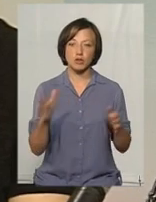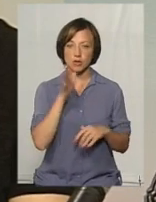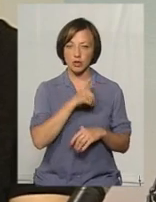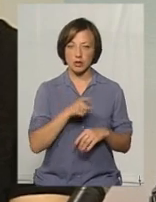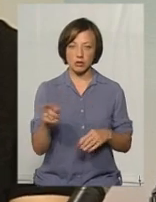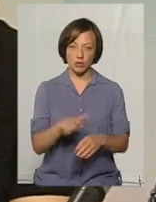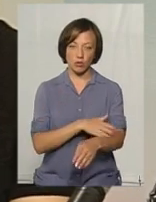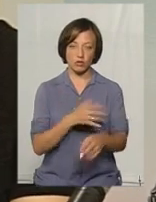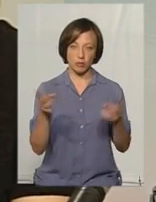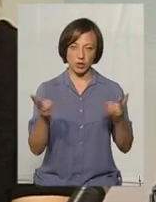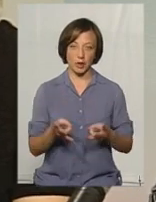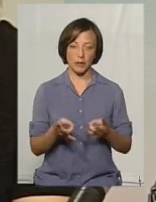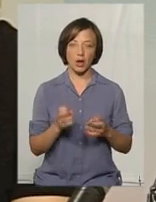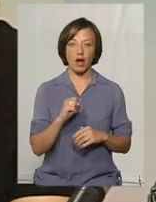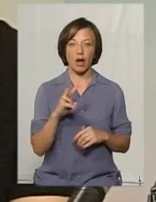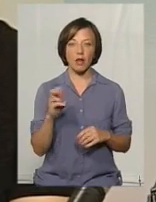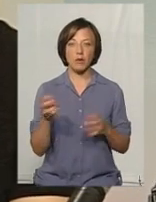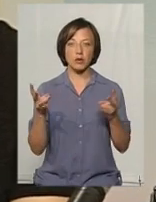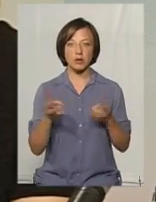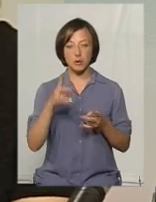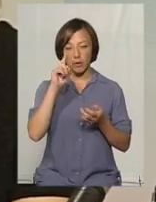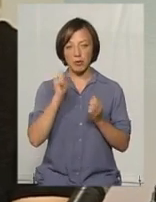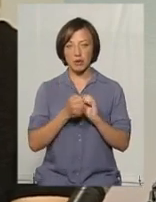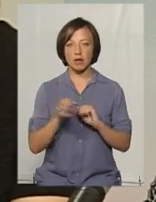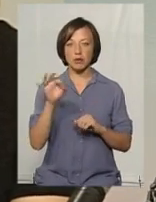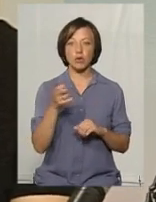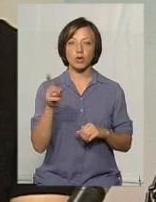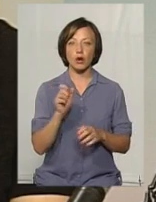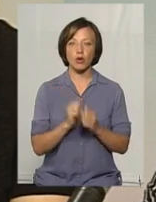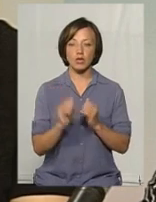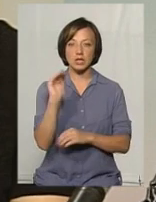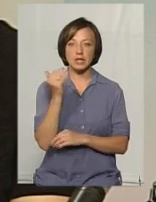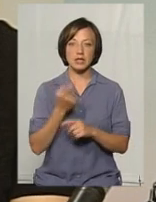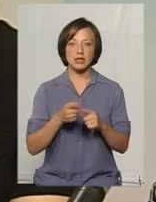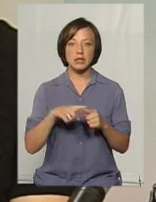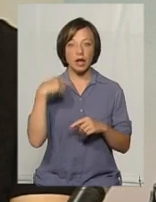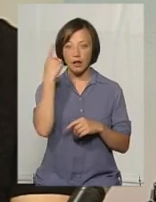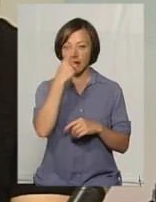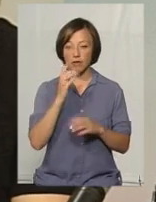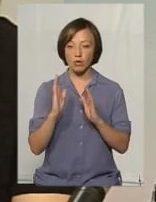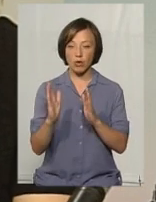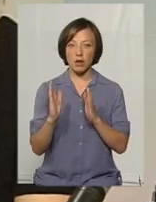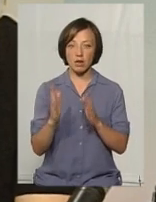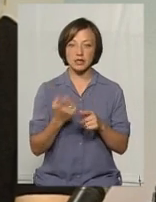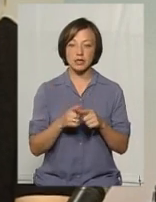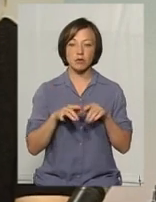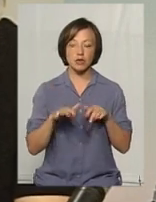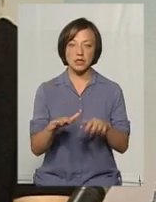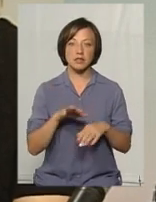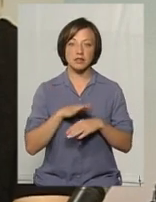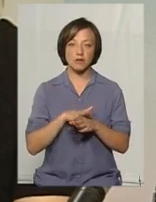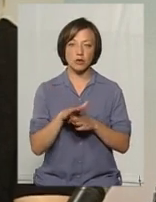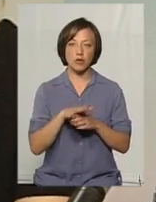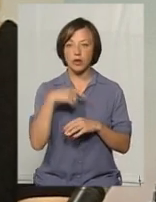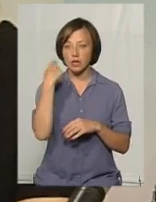триваліший час. Але, знову таки, потрібно пам'ятати про те, що кожна дитина – це індивідуальність. І всі ці процеси відбуваються